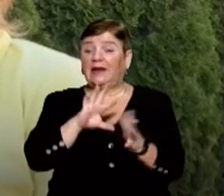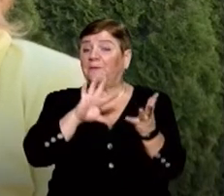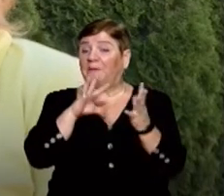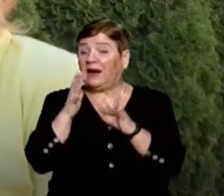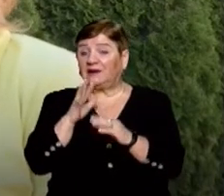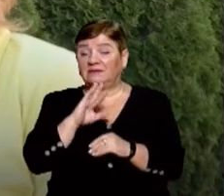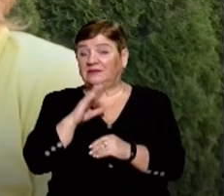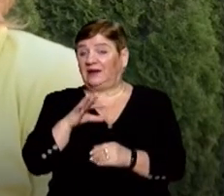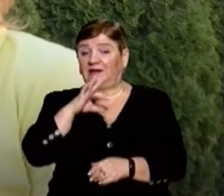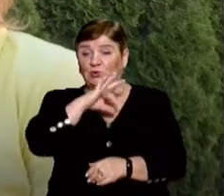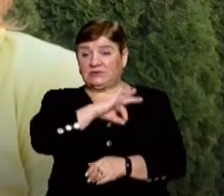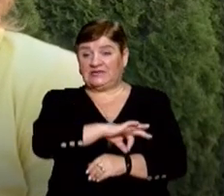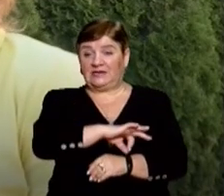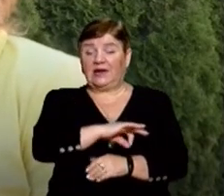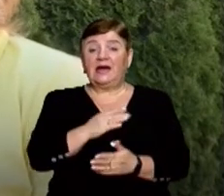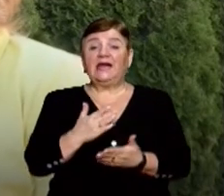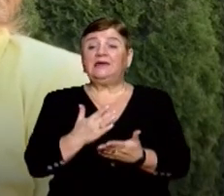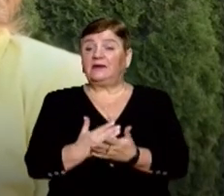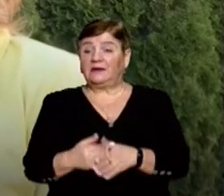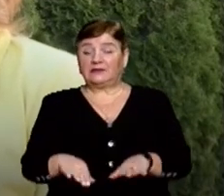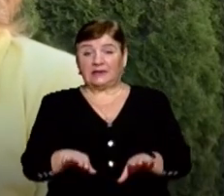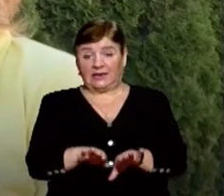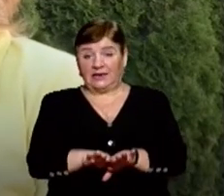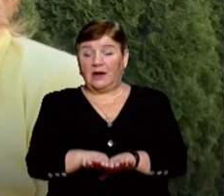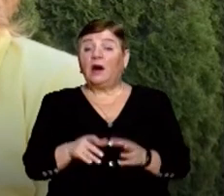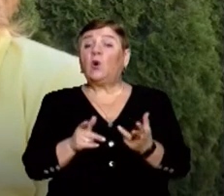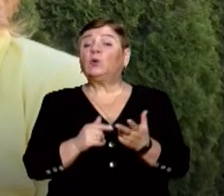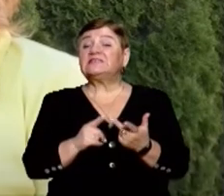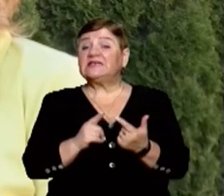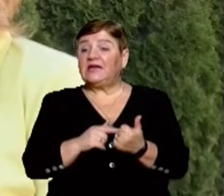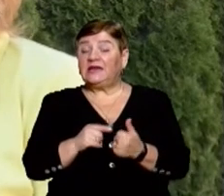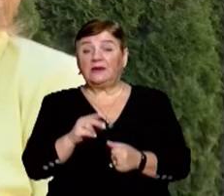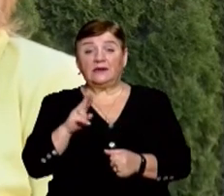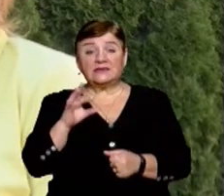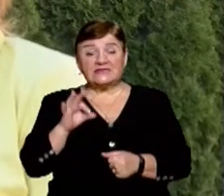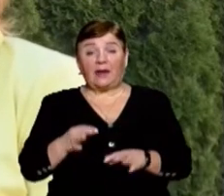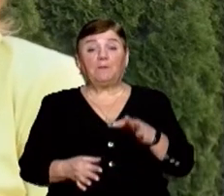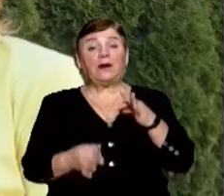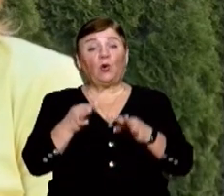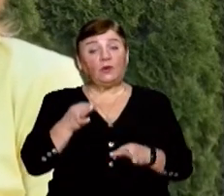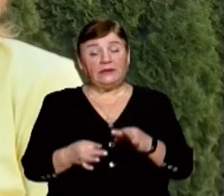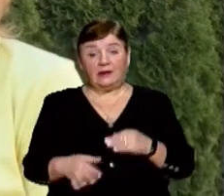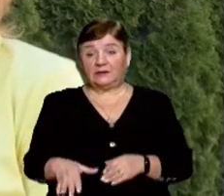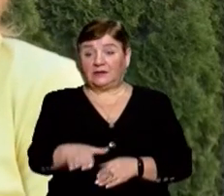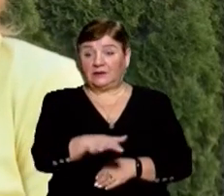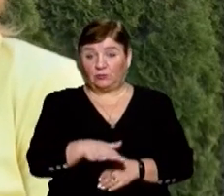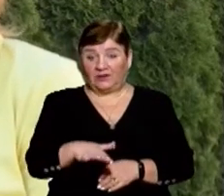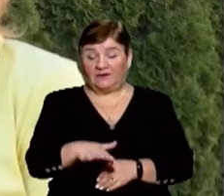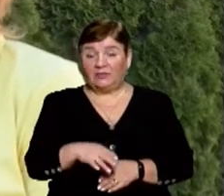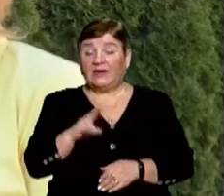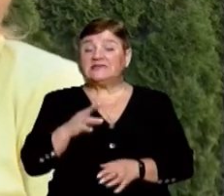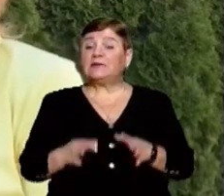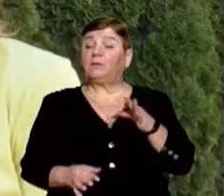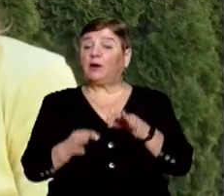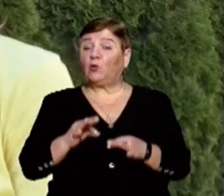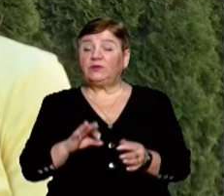недоцільно, як такий, як паркову зону, оскільки це природна територія, це природний ліс,